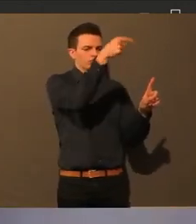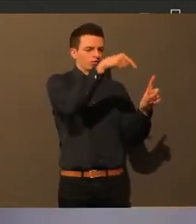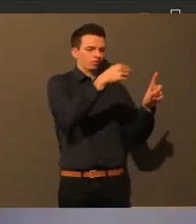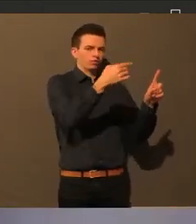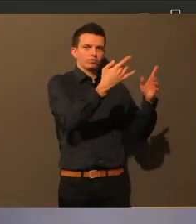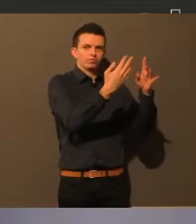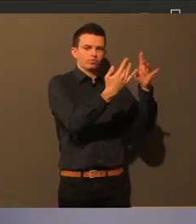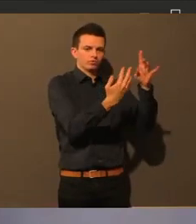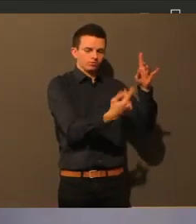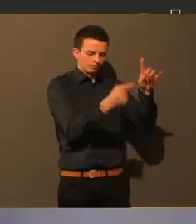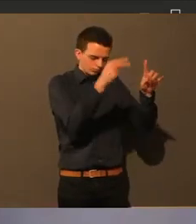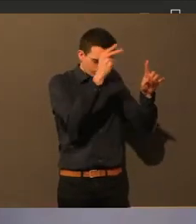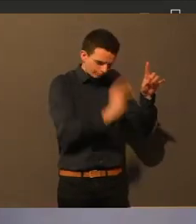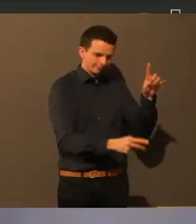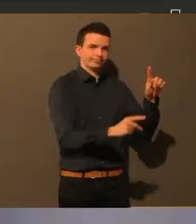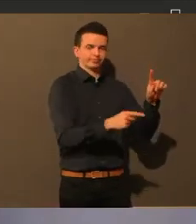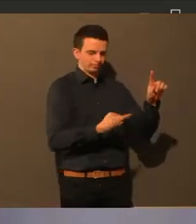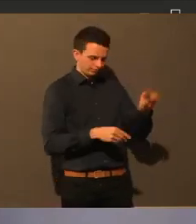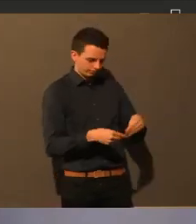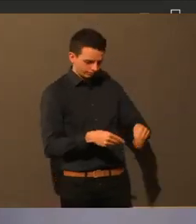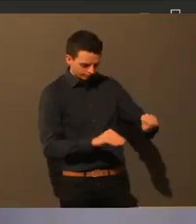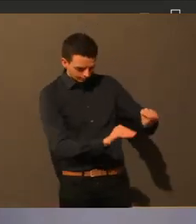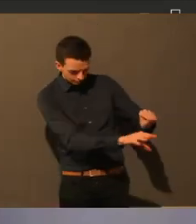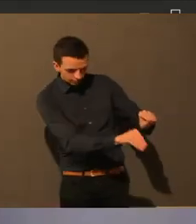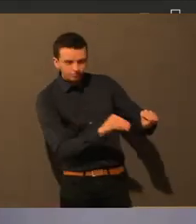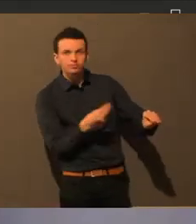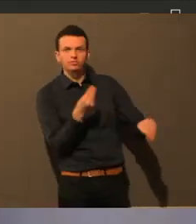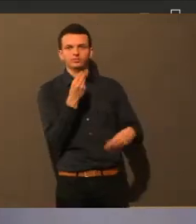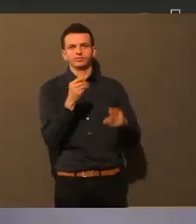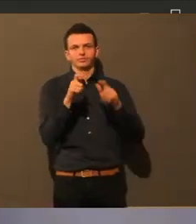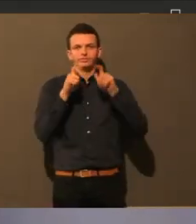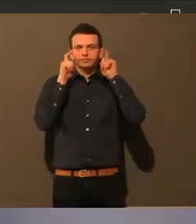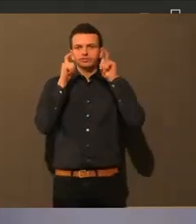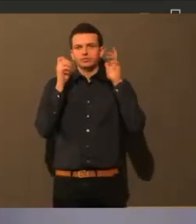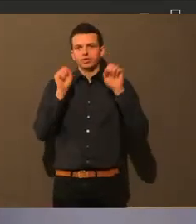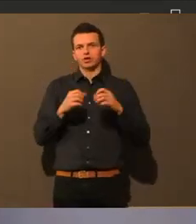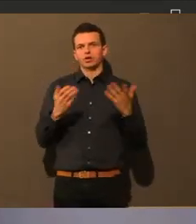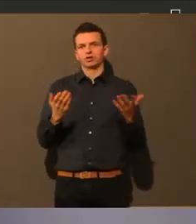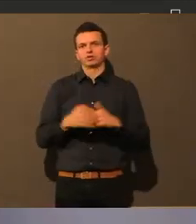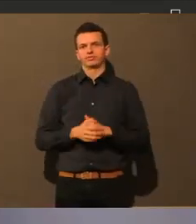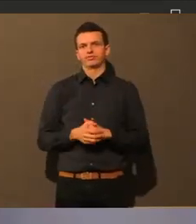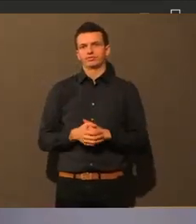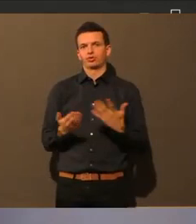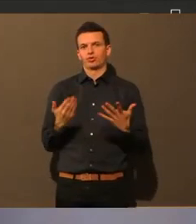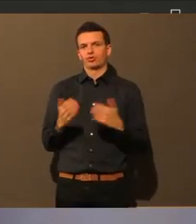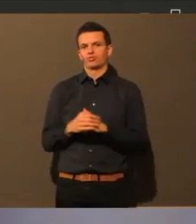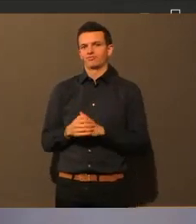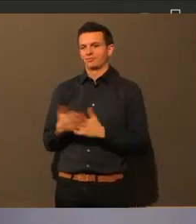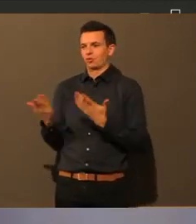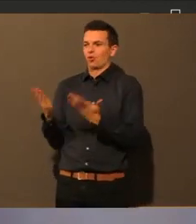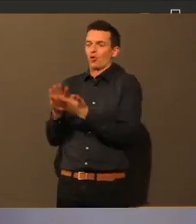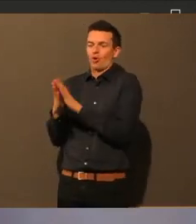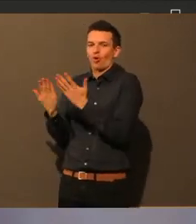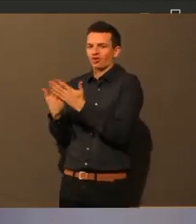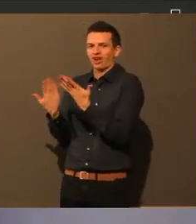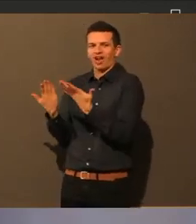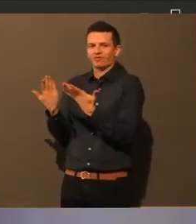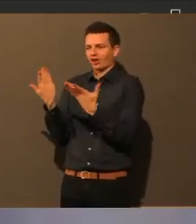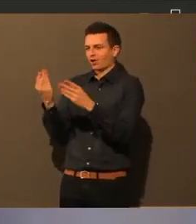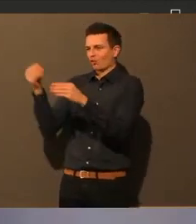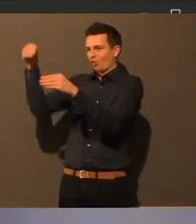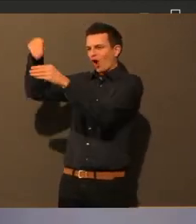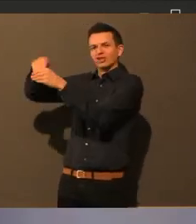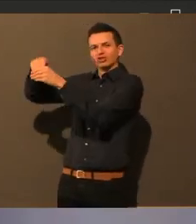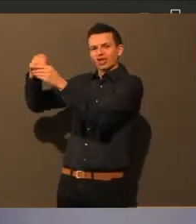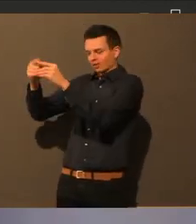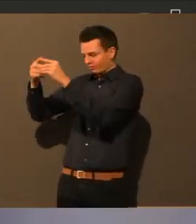Wahrscheinlich müssen wir dann alle ganz viel Überraschungseier essen, damit diese gelben Dinger übrig sind. Dann kann man da die Maske reinstecken oder so. Ja,